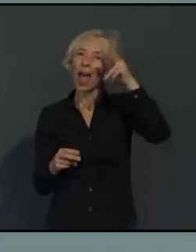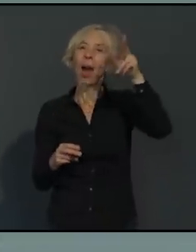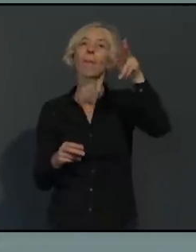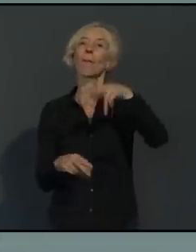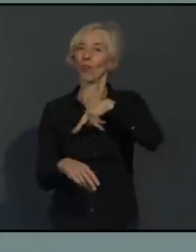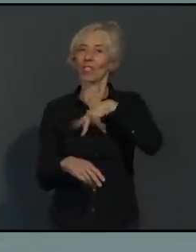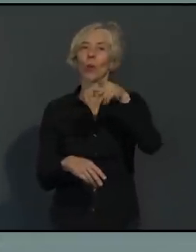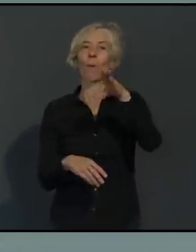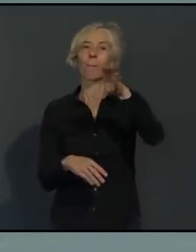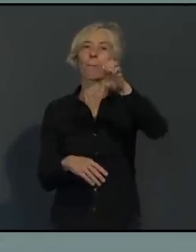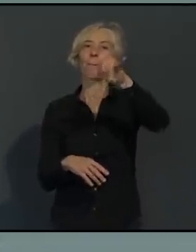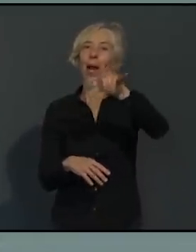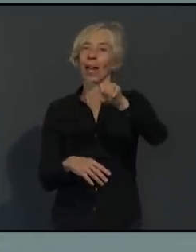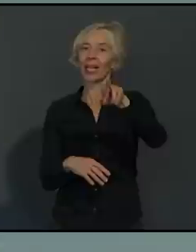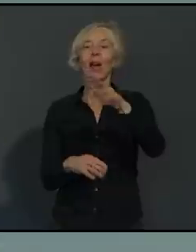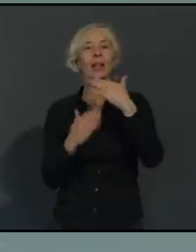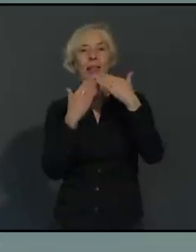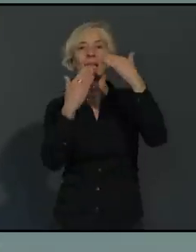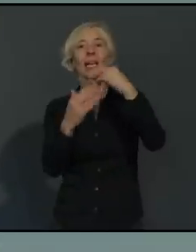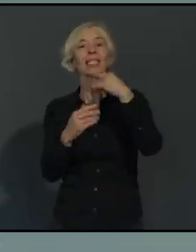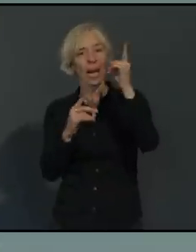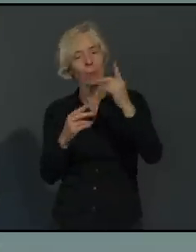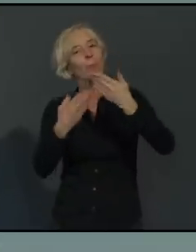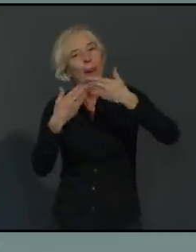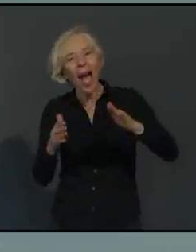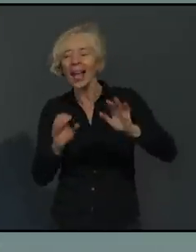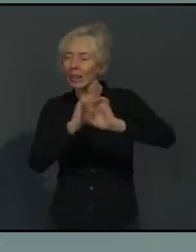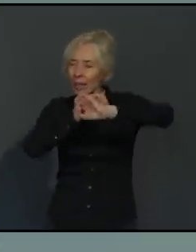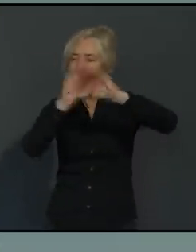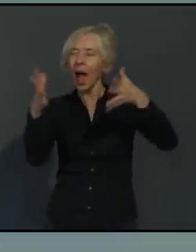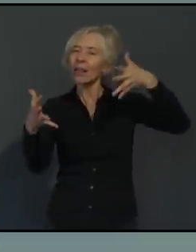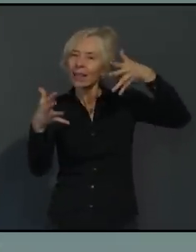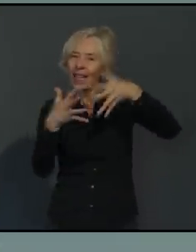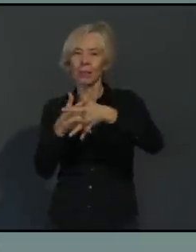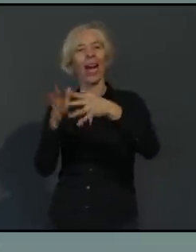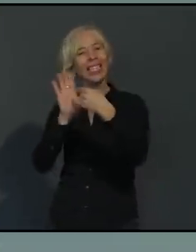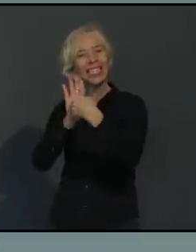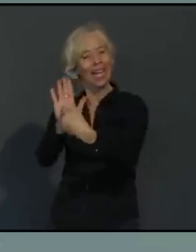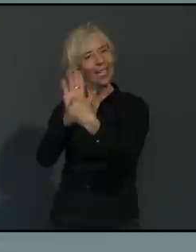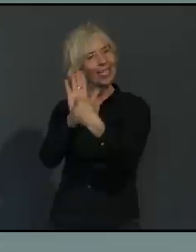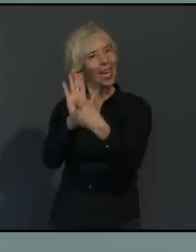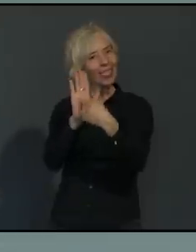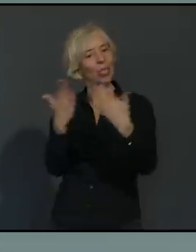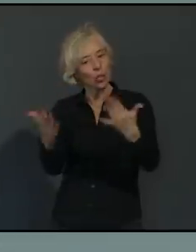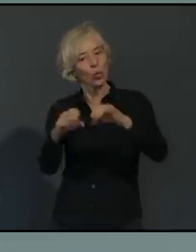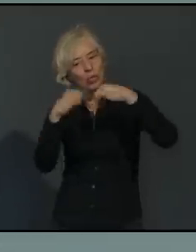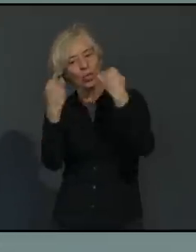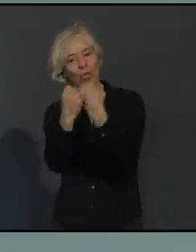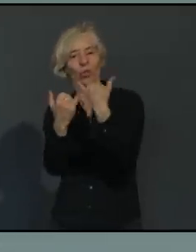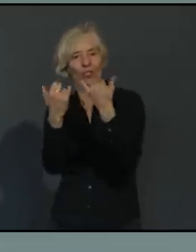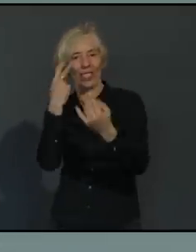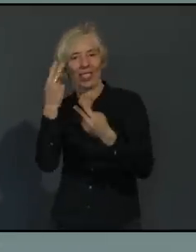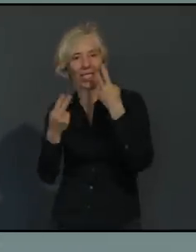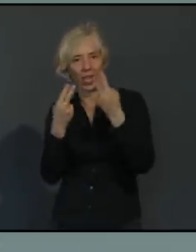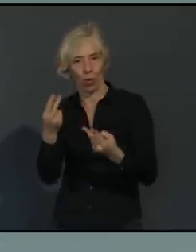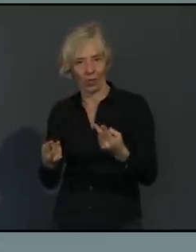bedanken, dass er hier so offen war, dass wir das gemeinsam auch vereinbaren konnte. Ich habe mir in der letzten Woche